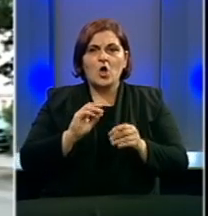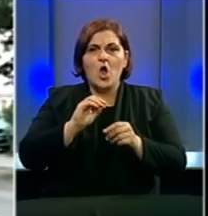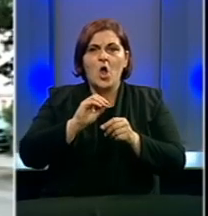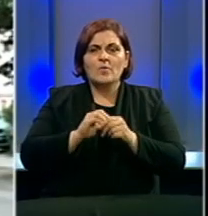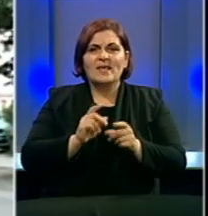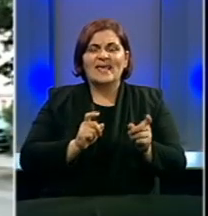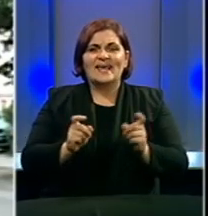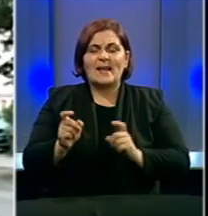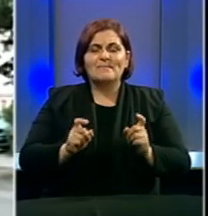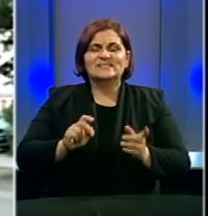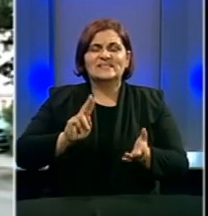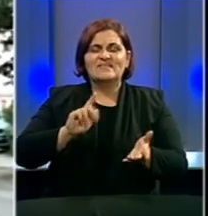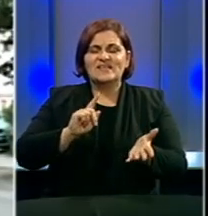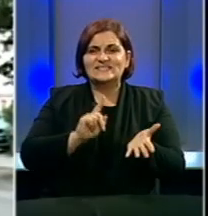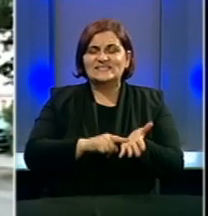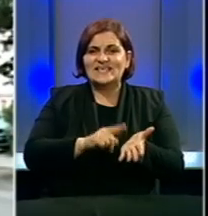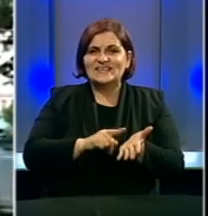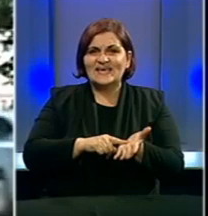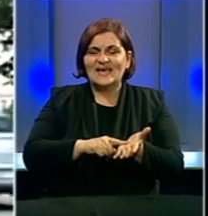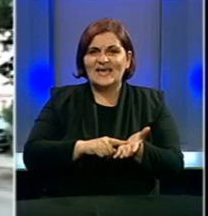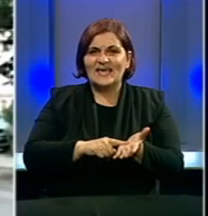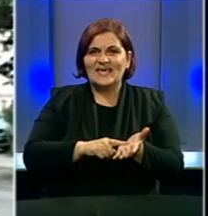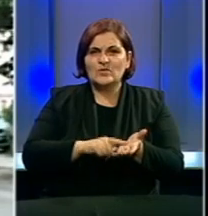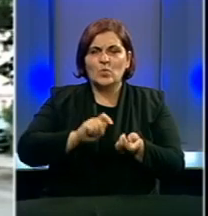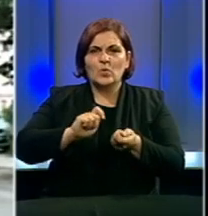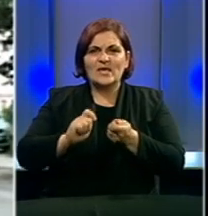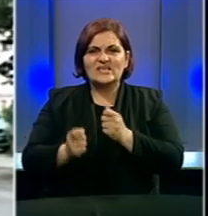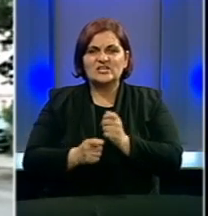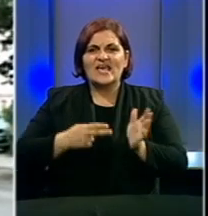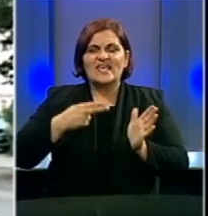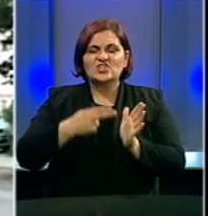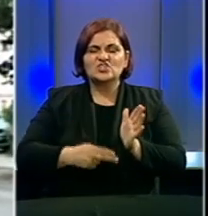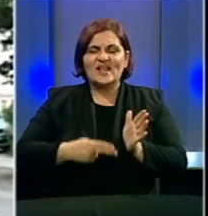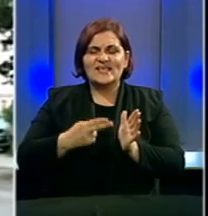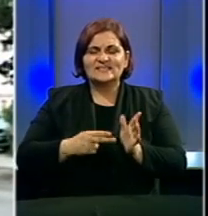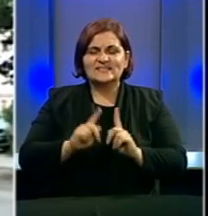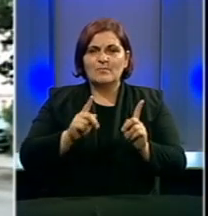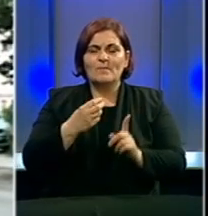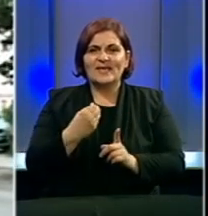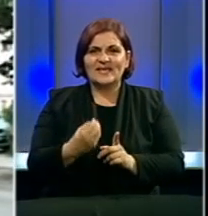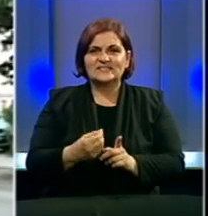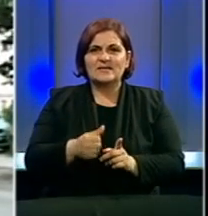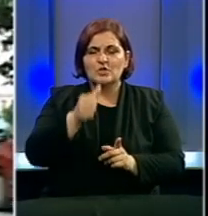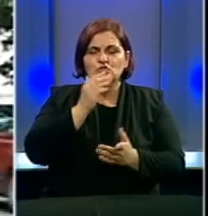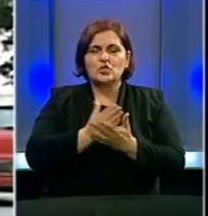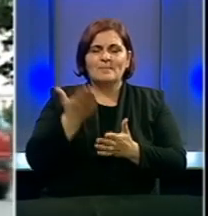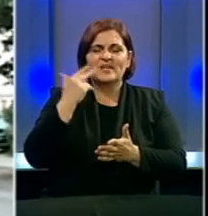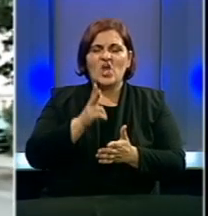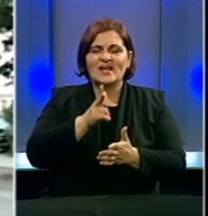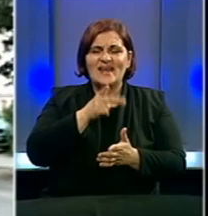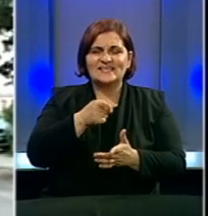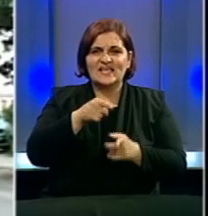reprezentativnih sindikata u restrukturisanju željeznica Republike Srpske što je bio rani zahtjev